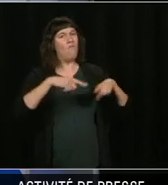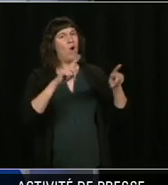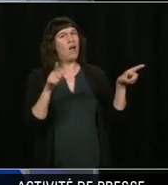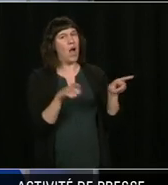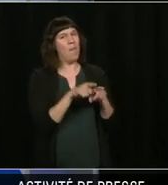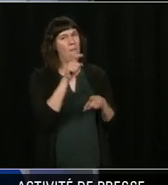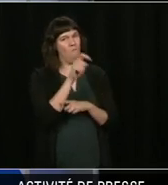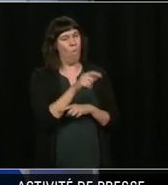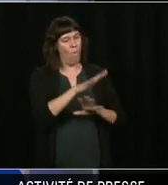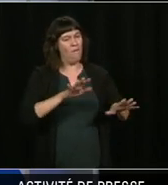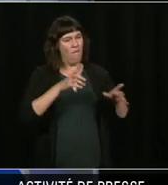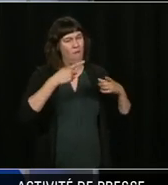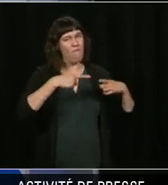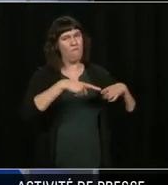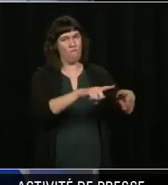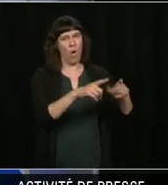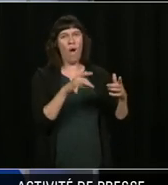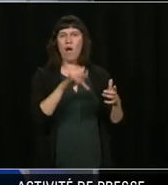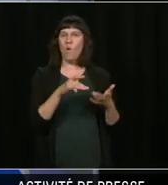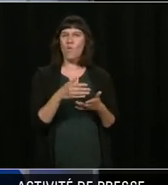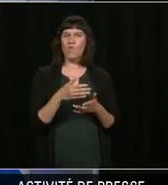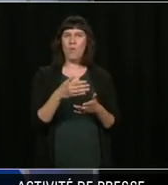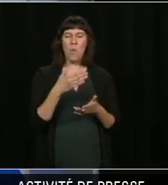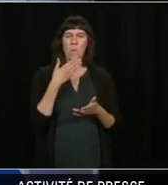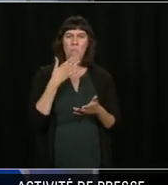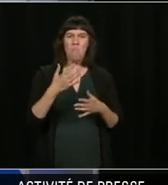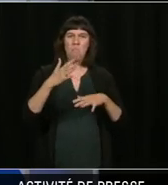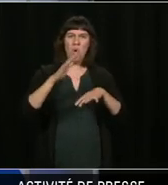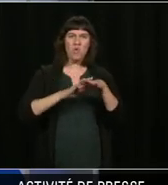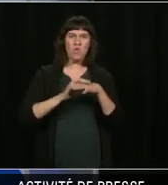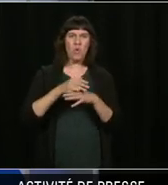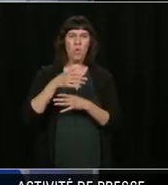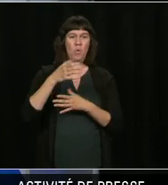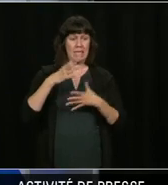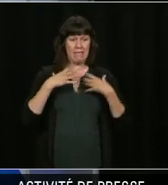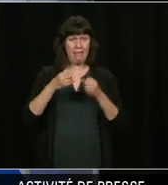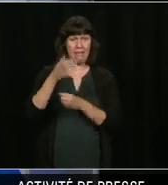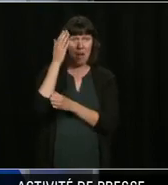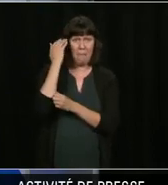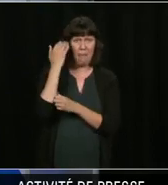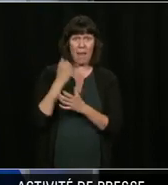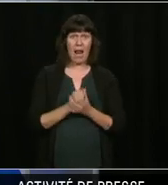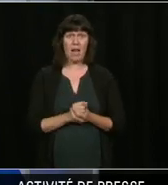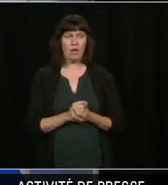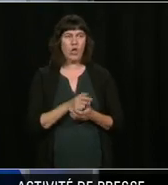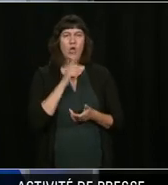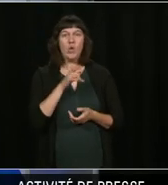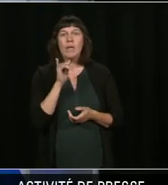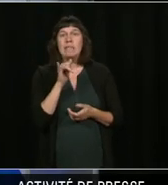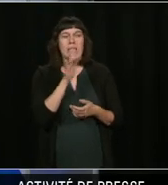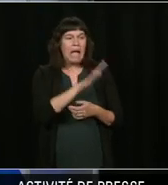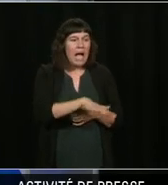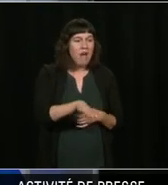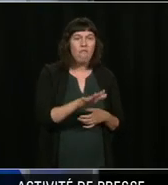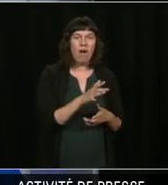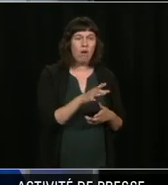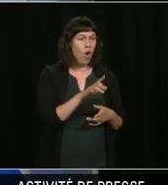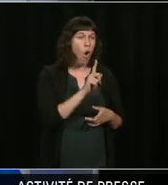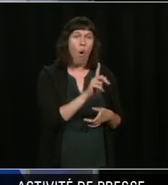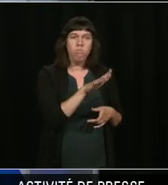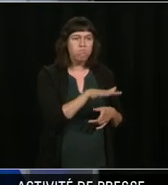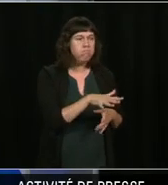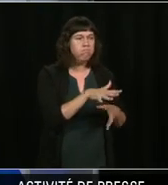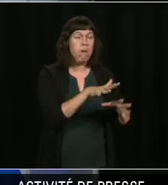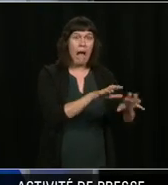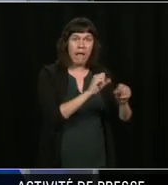Heureusement, les enfants, quand ils font la maladie, ça ne pas dire qu'il n'y a aucun qui peut avoir des complications, mais la majorité vont bien évoluer. Le choix qu'on fait, c'est